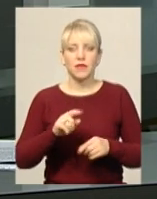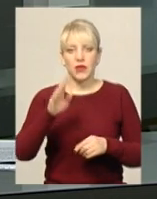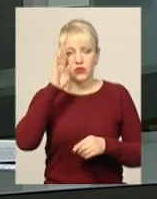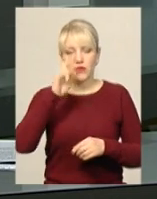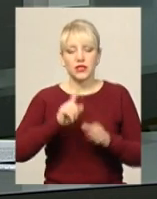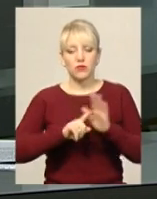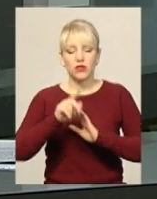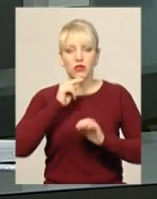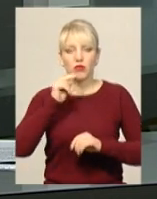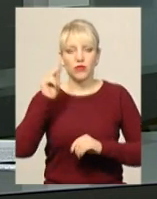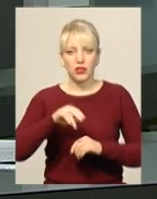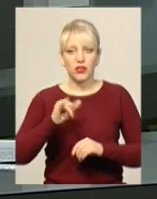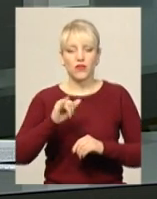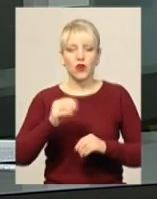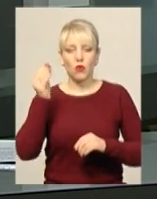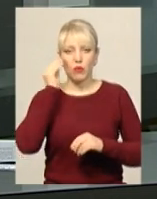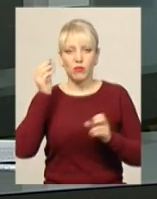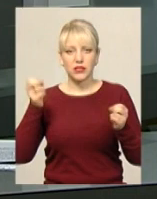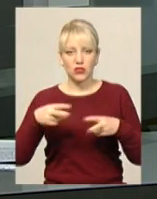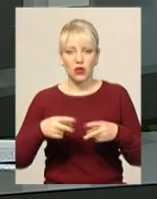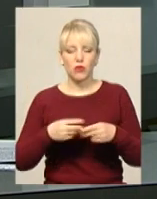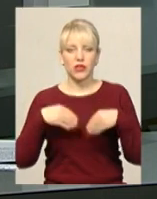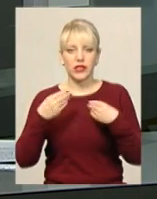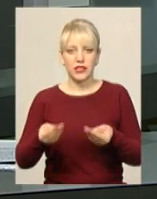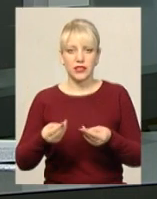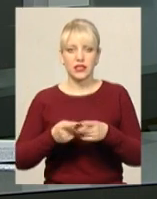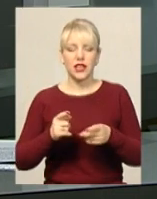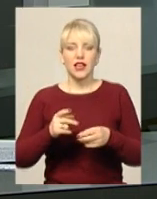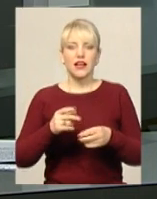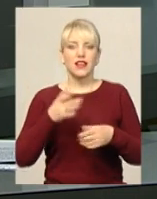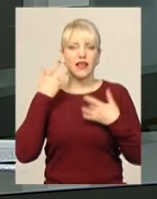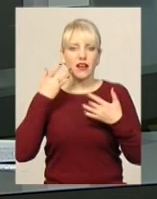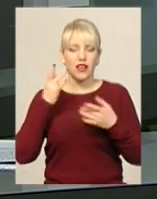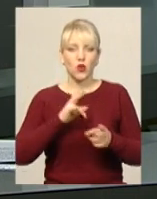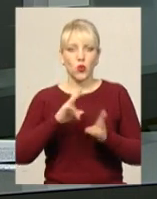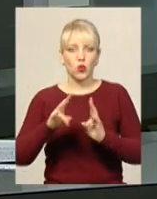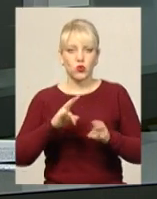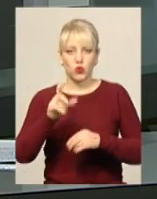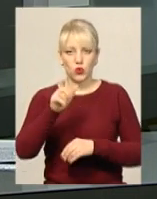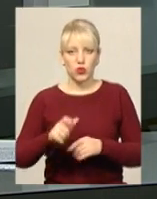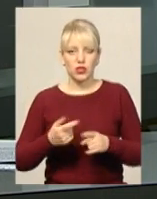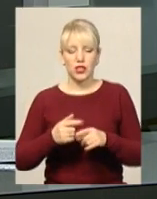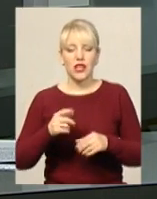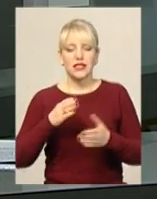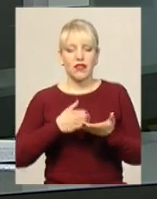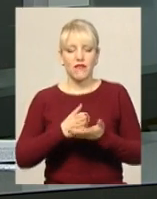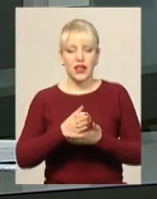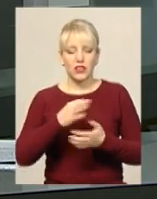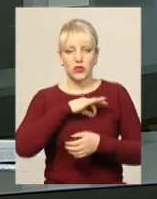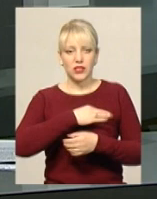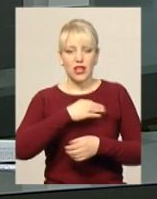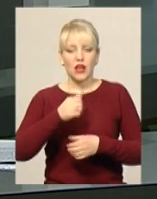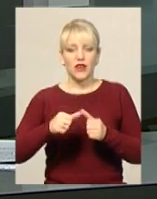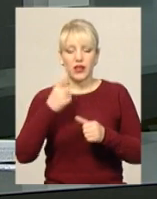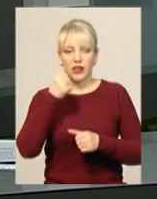визнали винним в умисному нанесенні легких тілесних ушкоджень та призначили покарання три роки за ґратами. За версією слідства, рік тому у Нетішині АТОвець